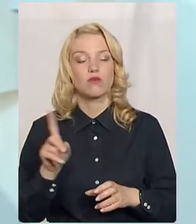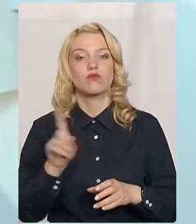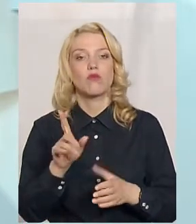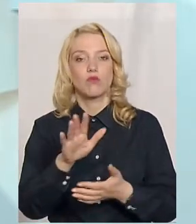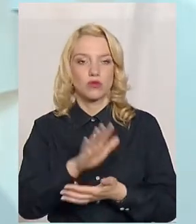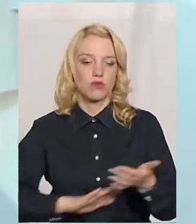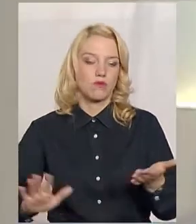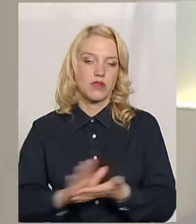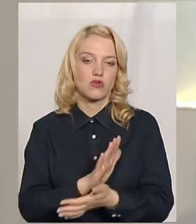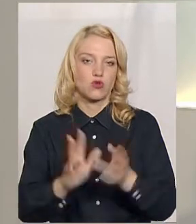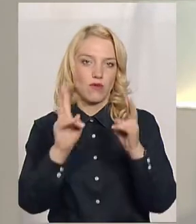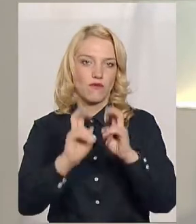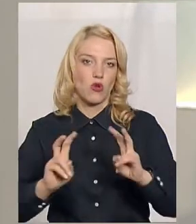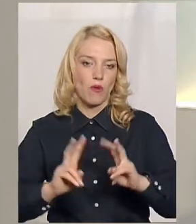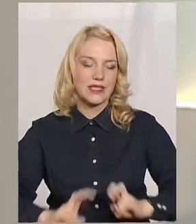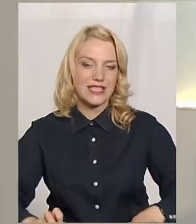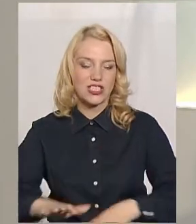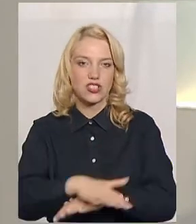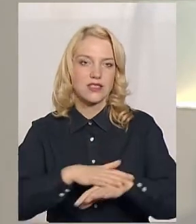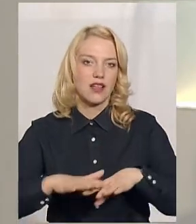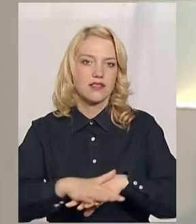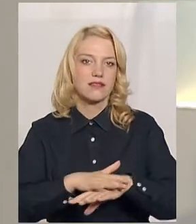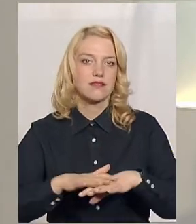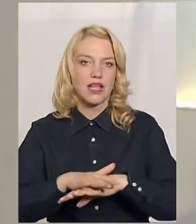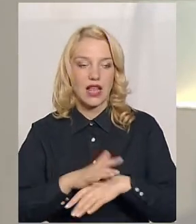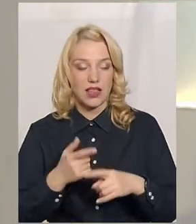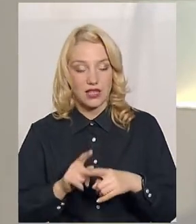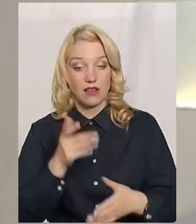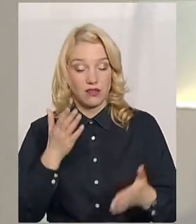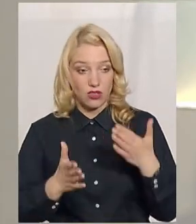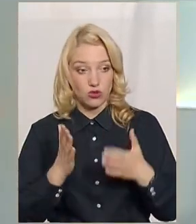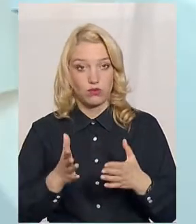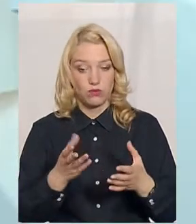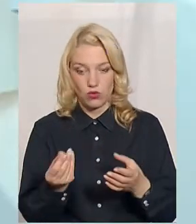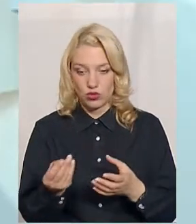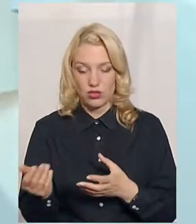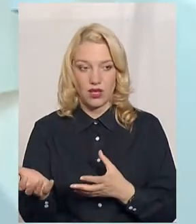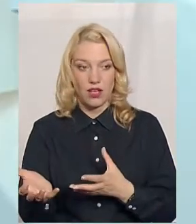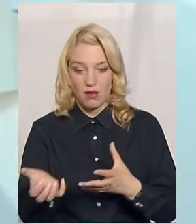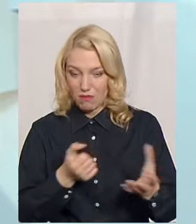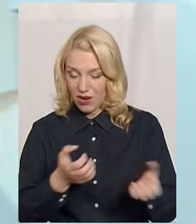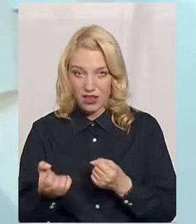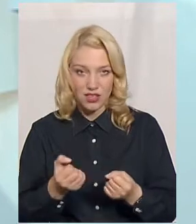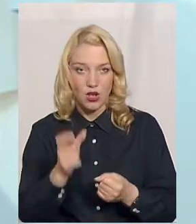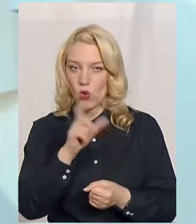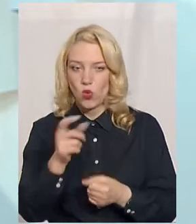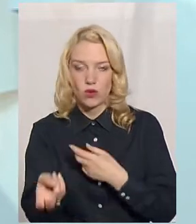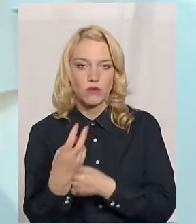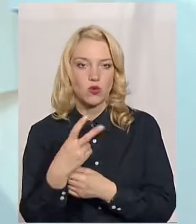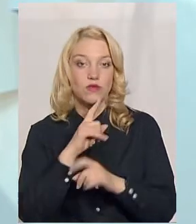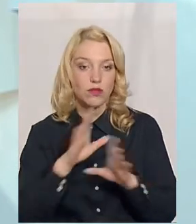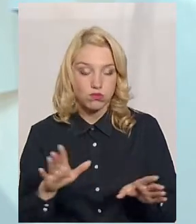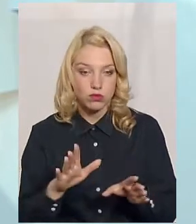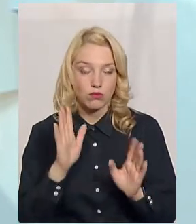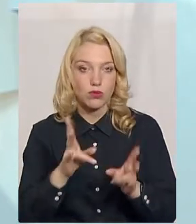продовжити безкоштовне обстеження населення на ВІЛ, тому що все. Якщо ми будемо брати гроші, не будуть проходити біда. Буде розповсюдження